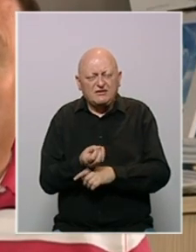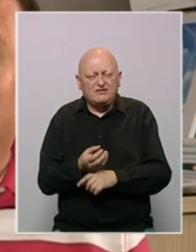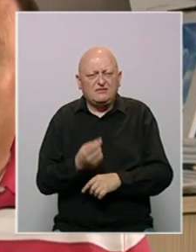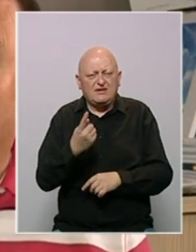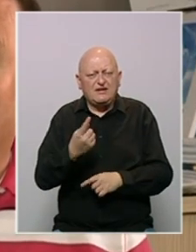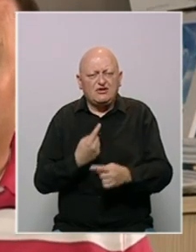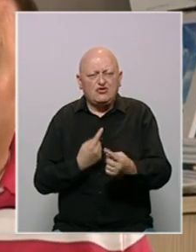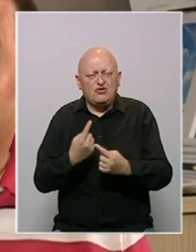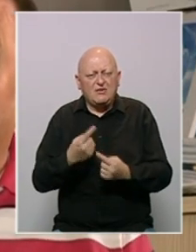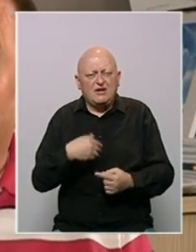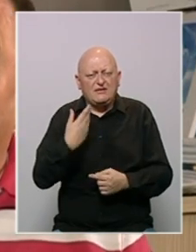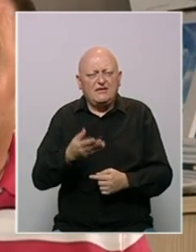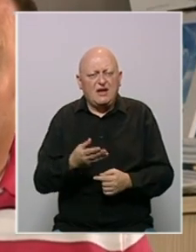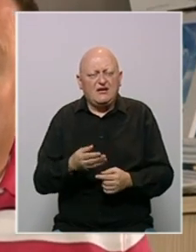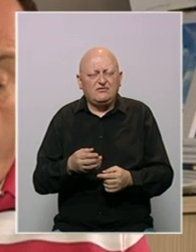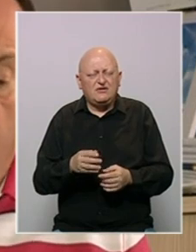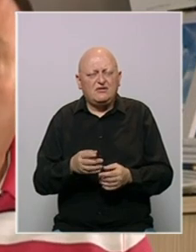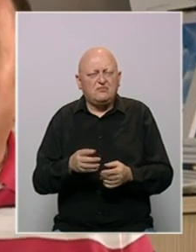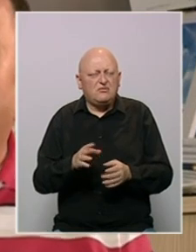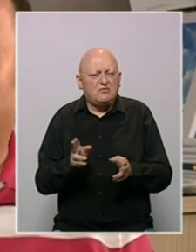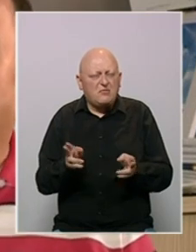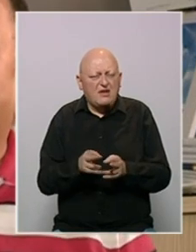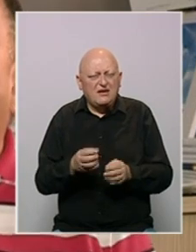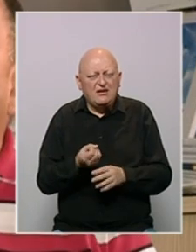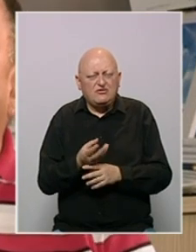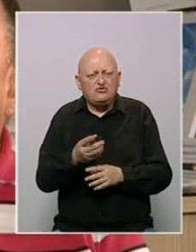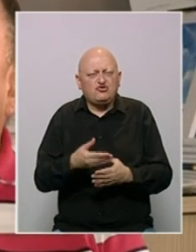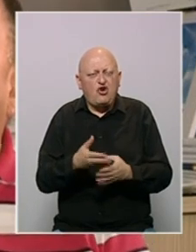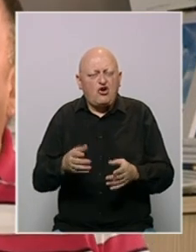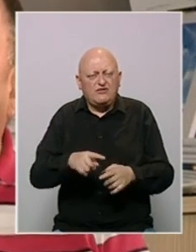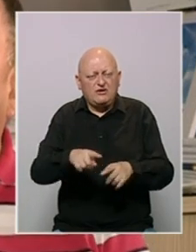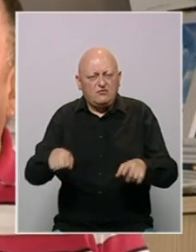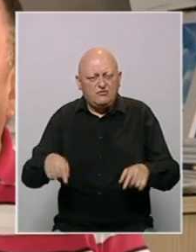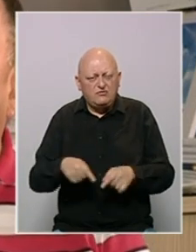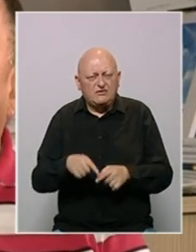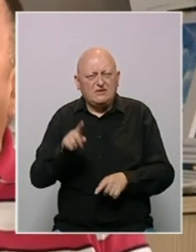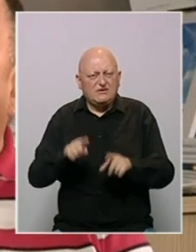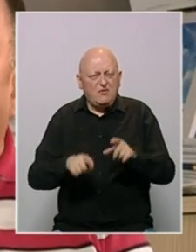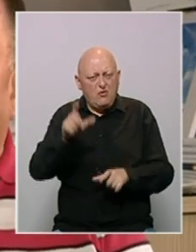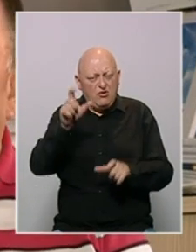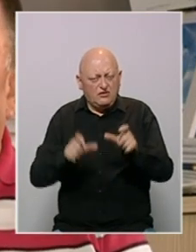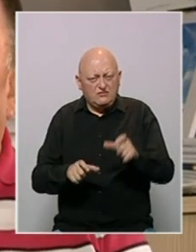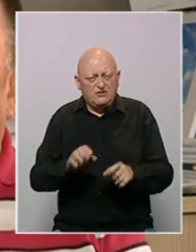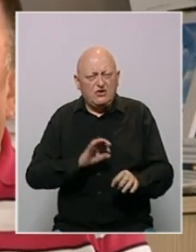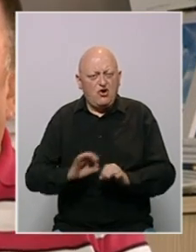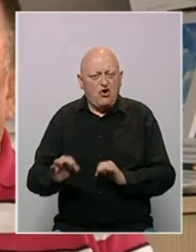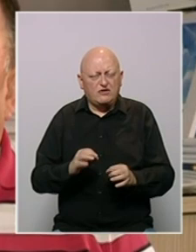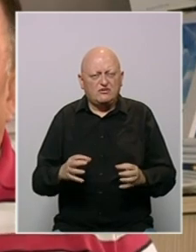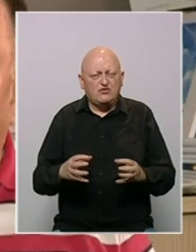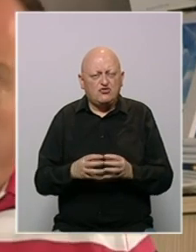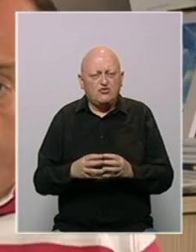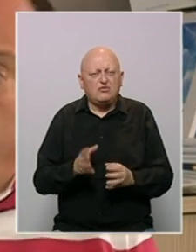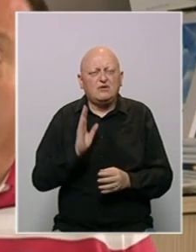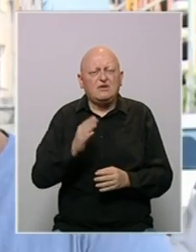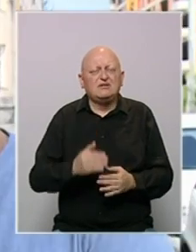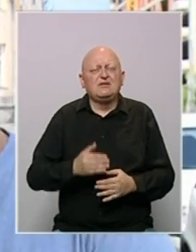jedni drugima daju selektivne informacije što otvara među prostore za pojedince i organizovane grupe da